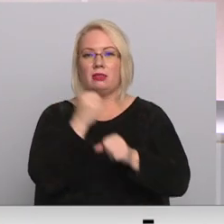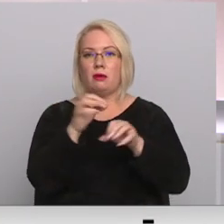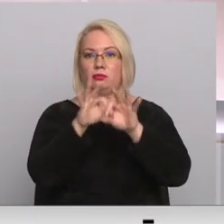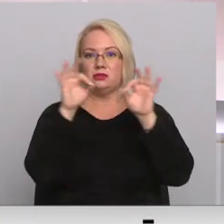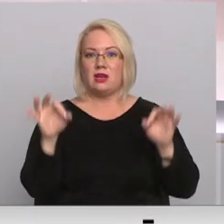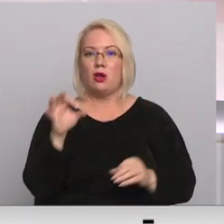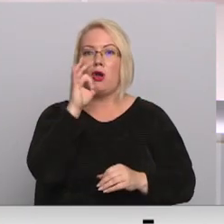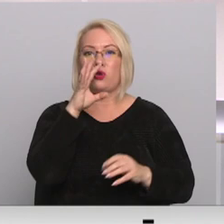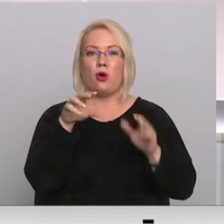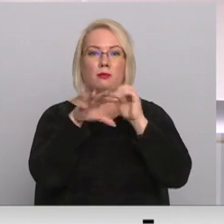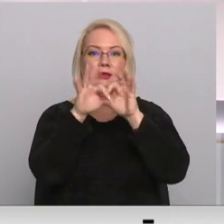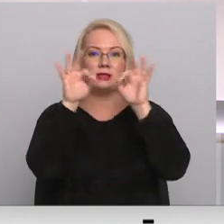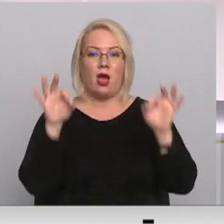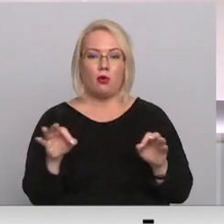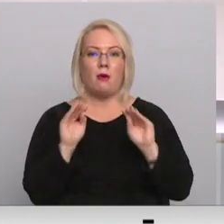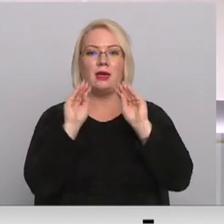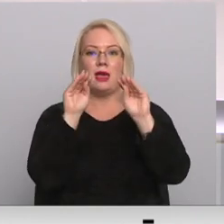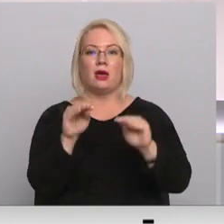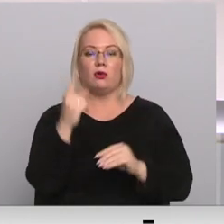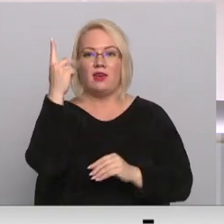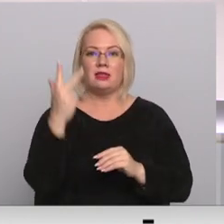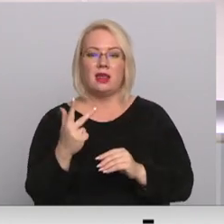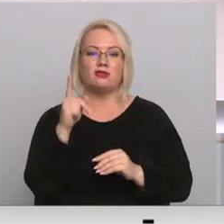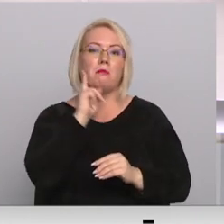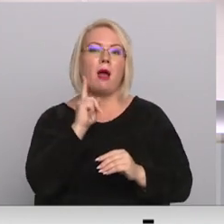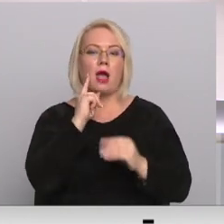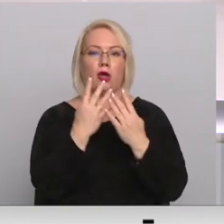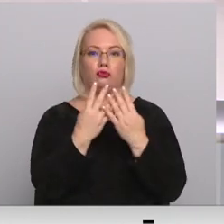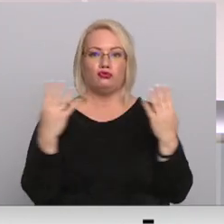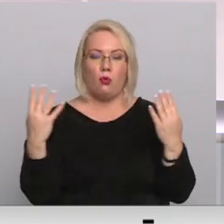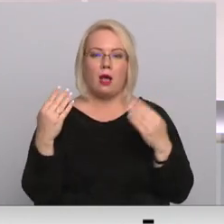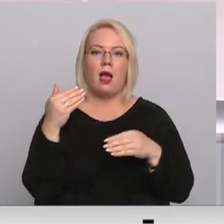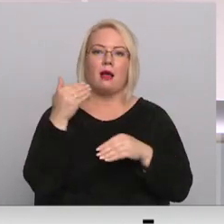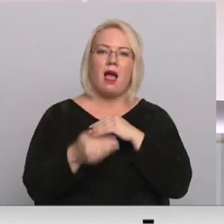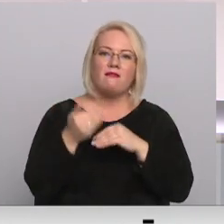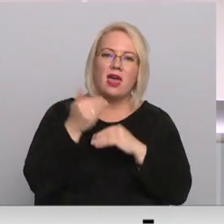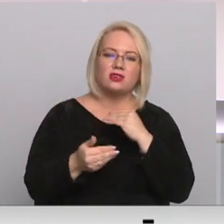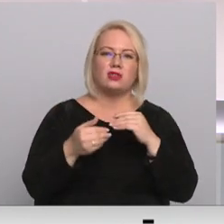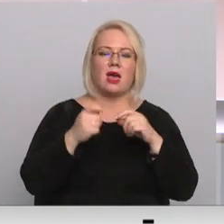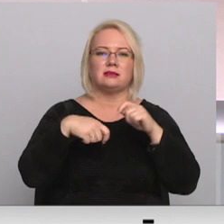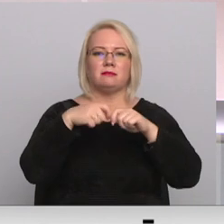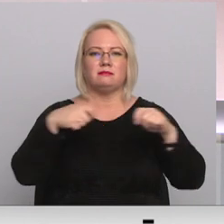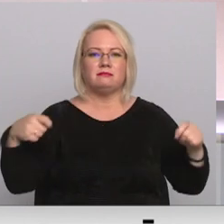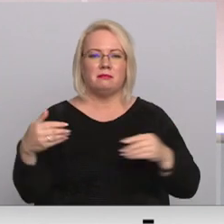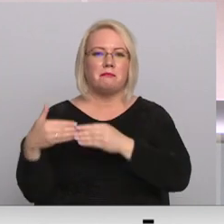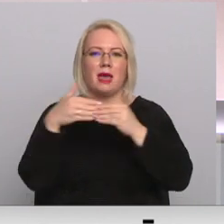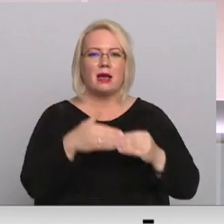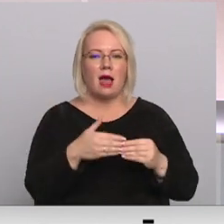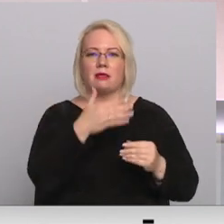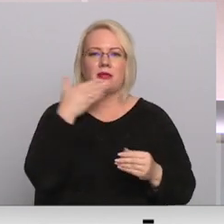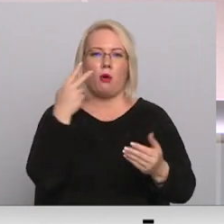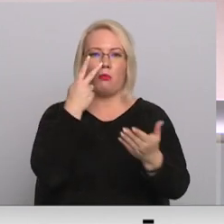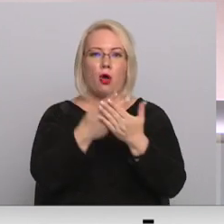oktobras sākumā ierīkota trešdaļa pagaidu žoga. Kavēšanās ar dzeloņu stiepļu piegāde netiek prognozēta un